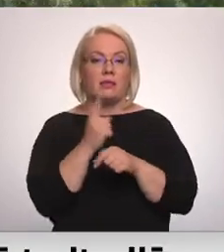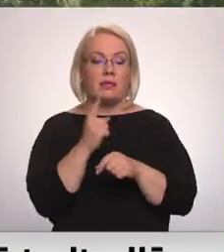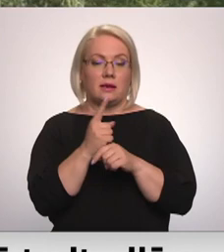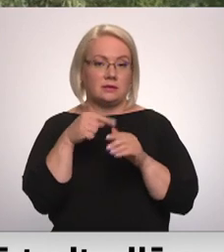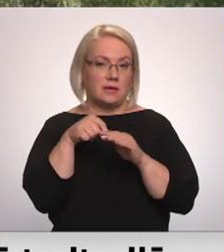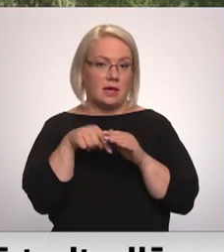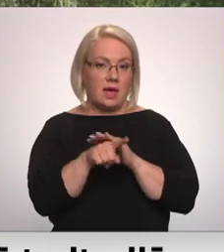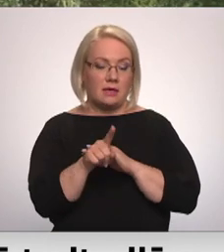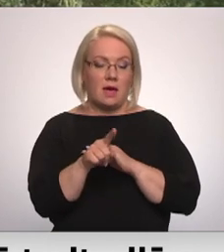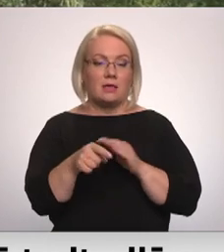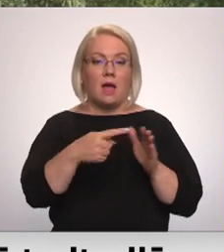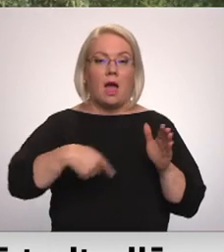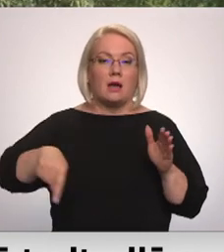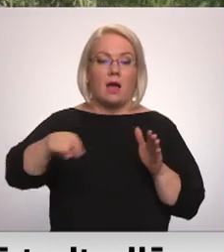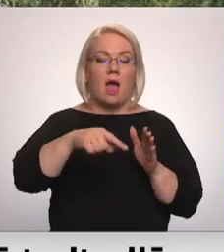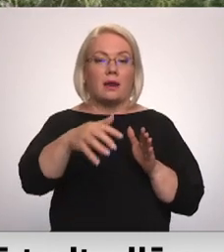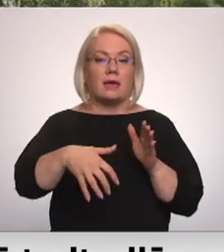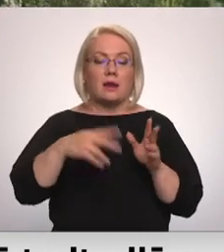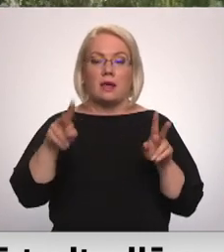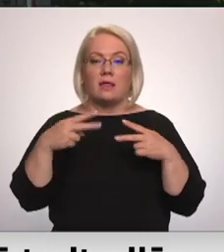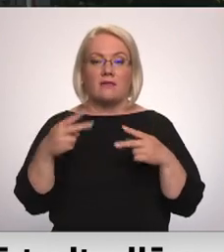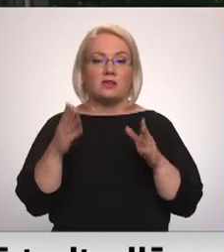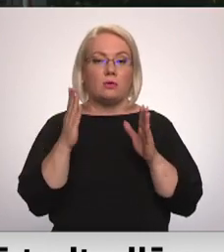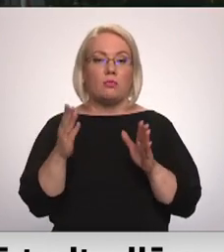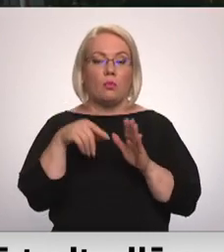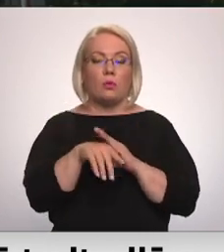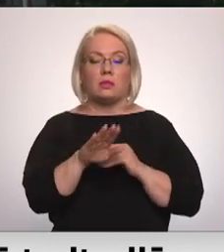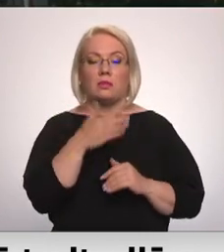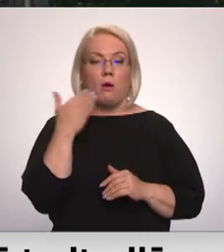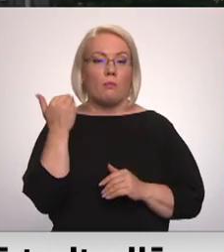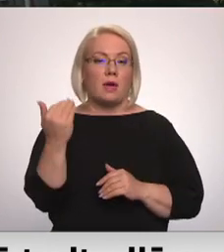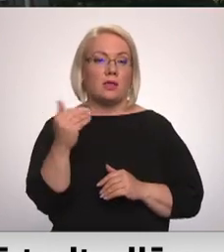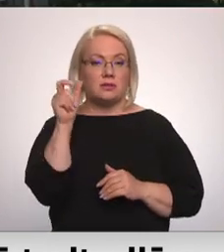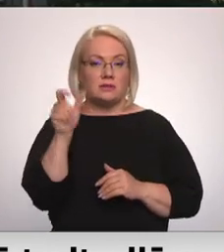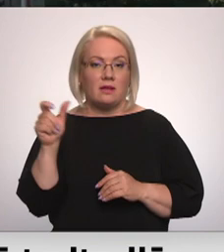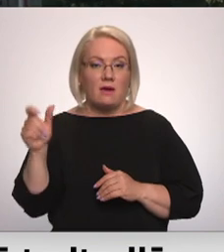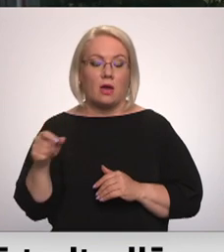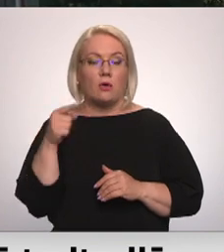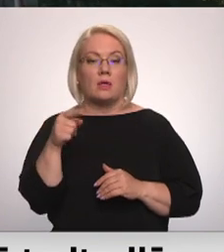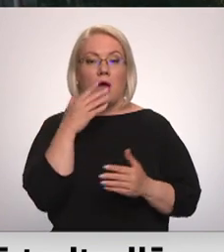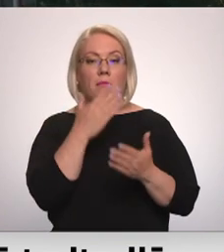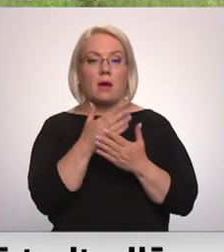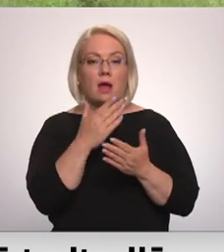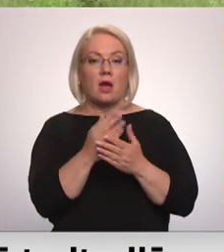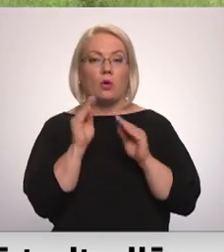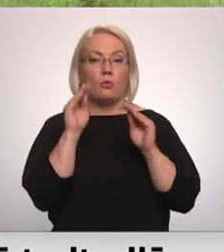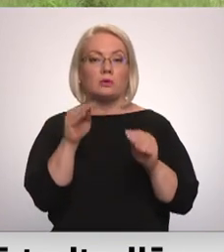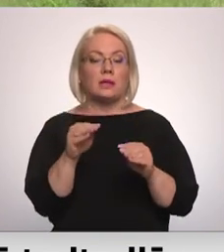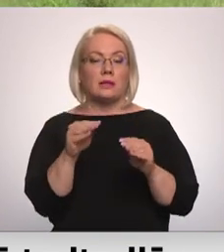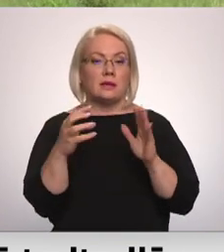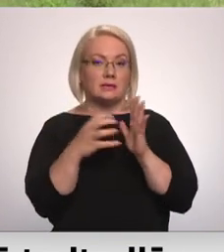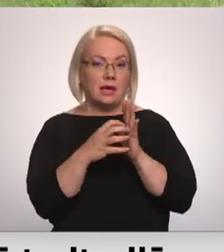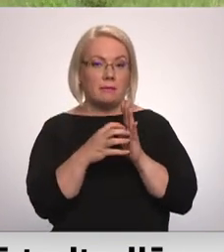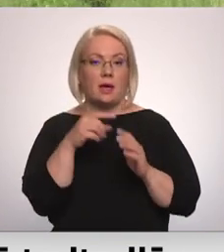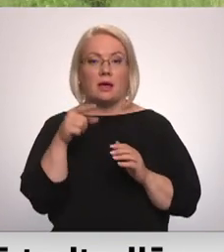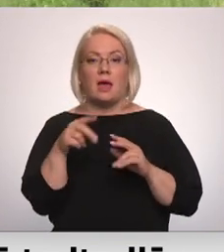Par to, ka karjerā nevajadzētu atrasties nepiedarošām personām, liecina barjera pie iebrauktovis un uzliktā zīme. Jāpiepjost, ka šī